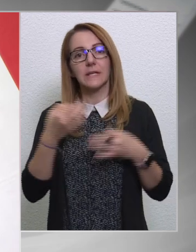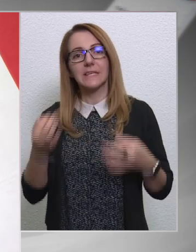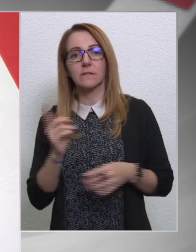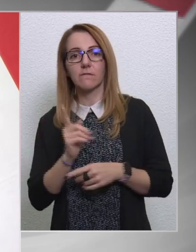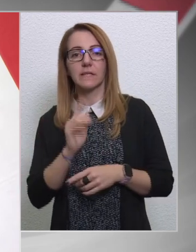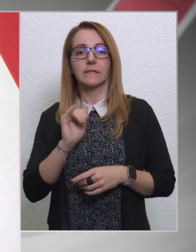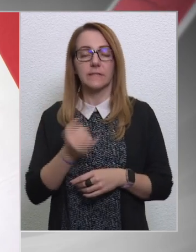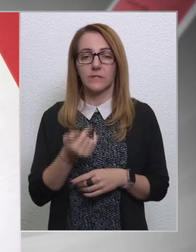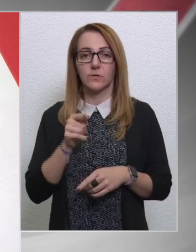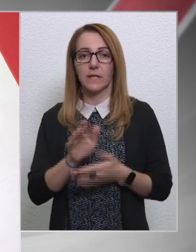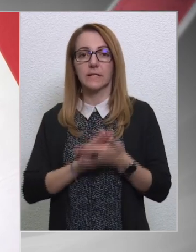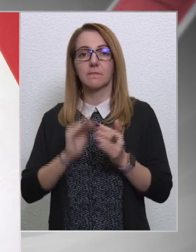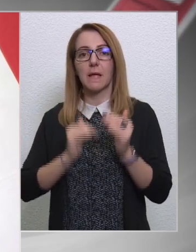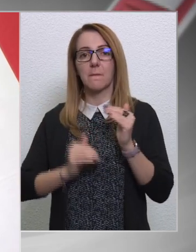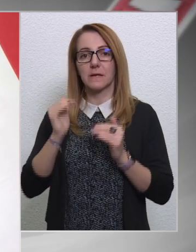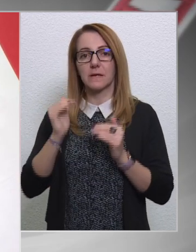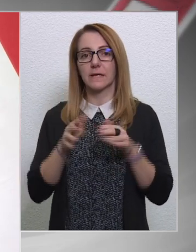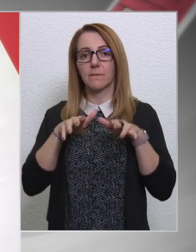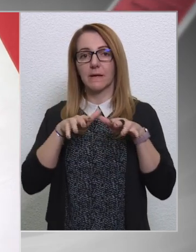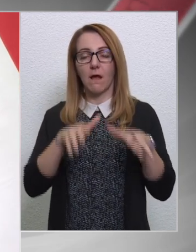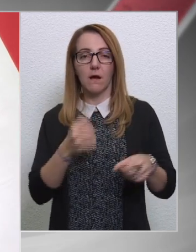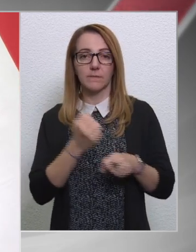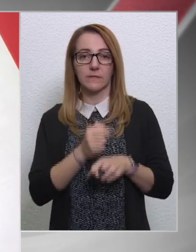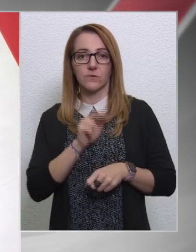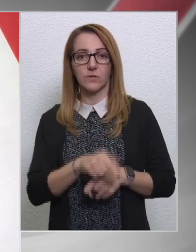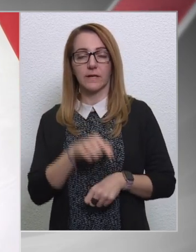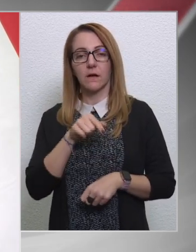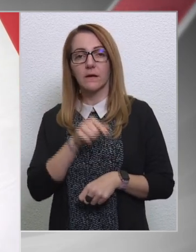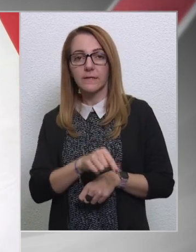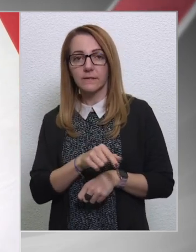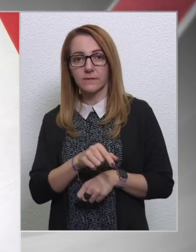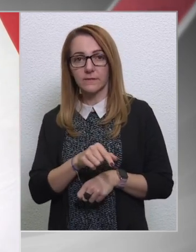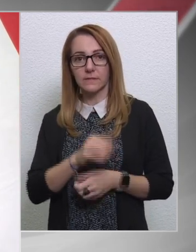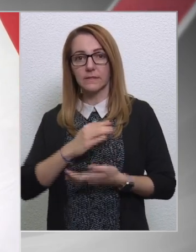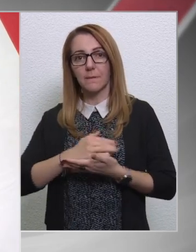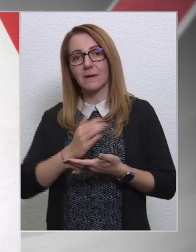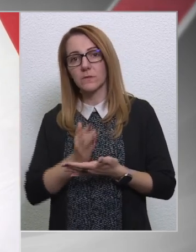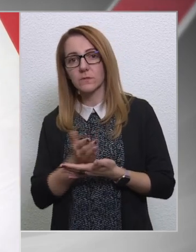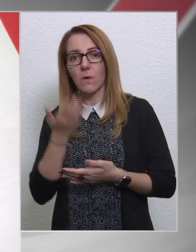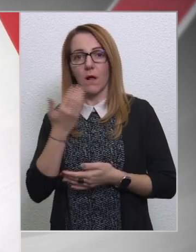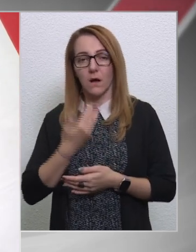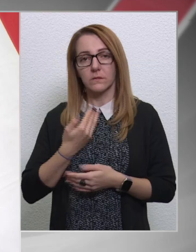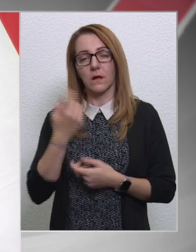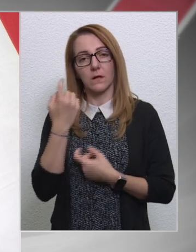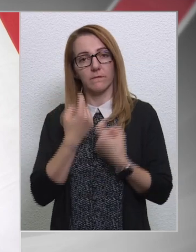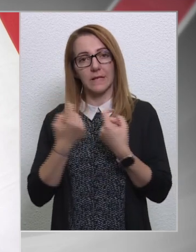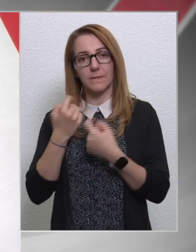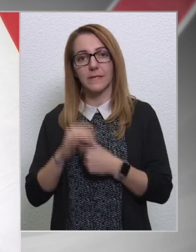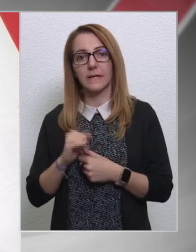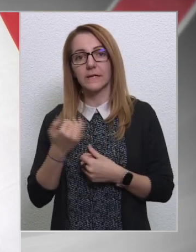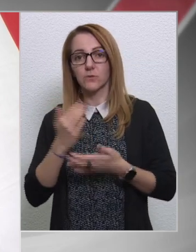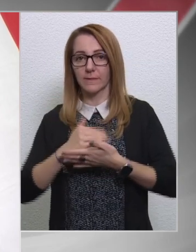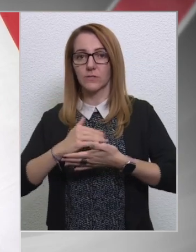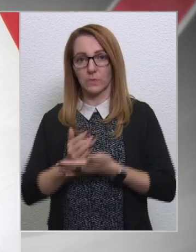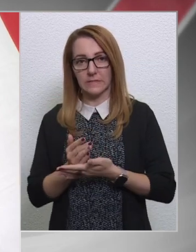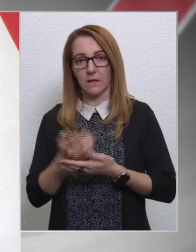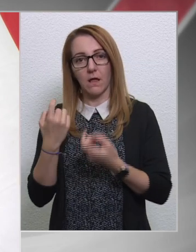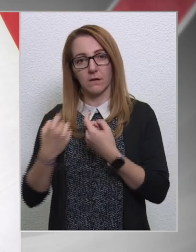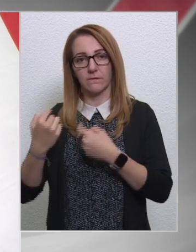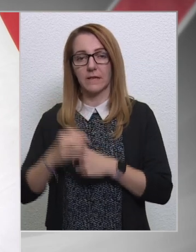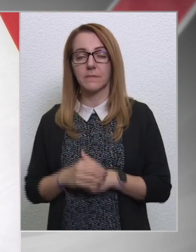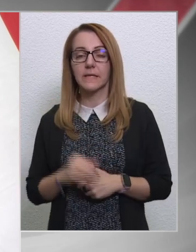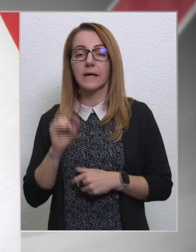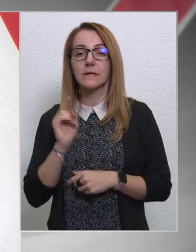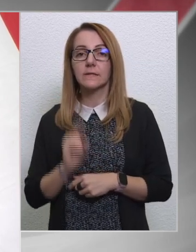fenyegeti is. Hogy ez milyen mértékben hat a bizottságra, itt megoszolhatnak a vélemények, és meg is oszlanak a vélemények,